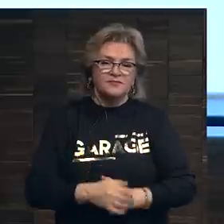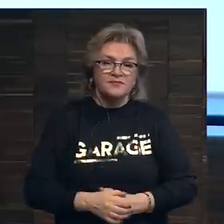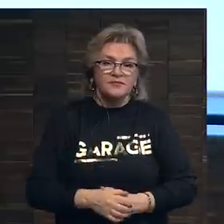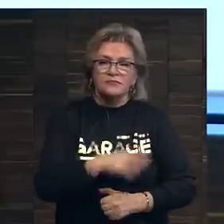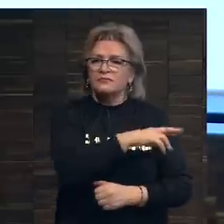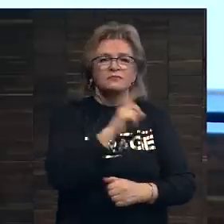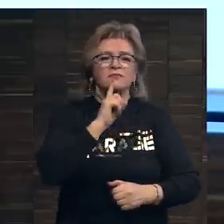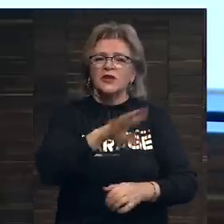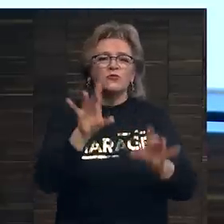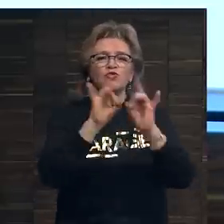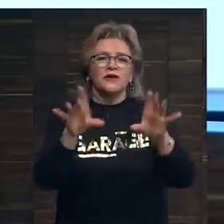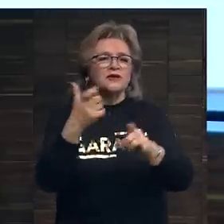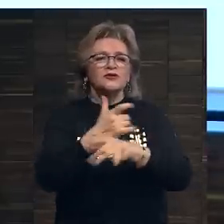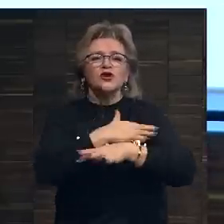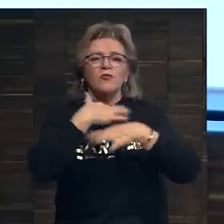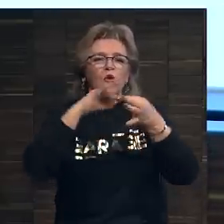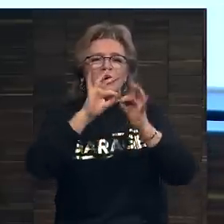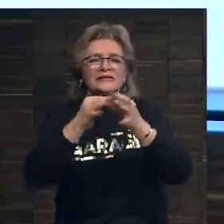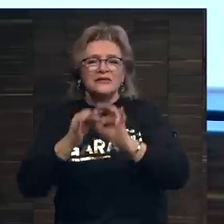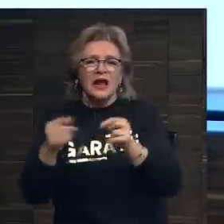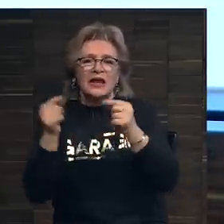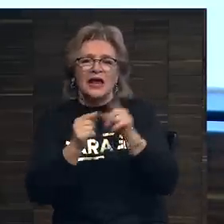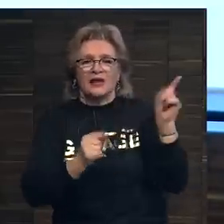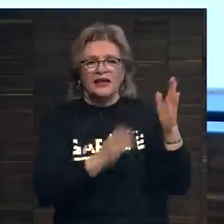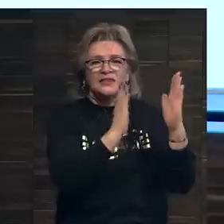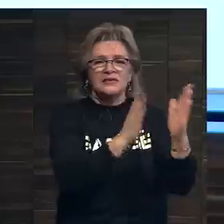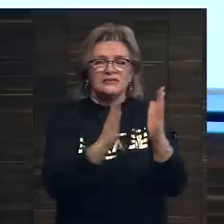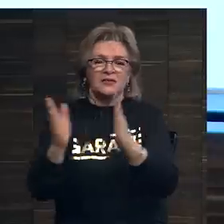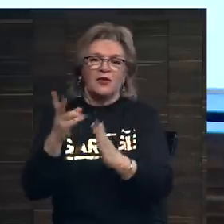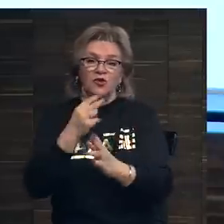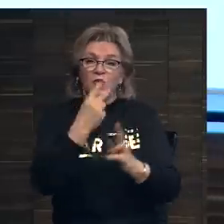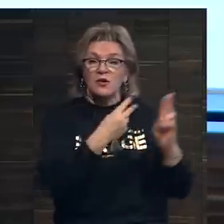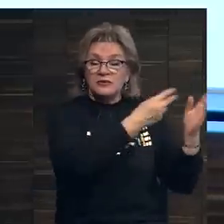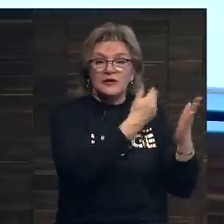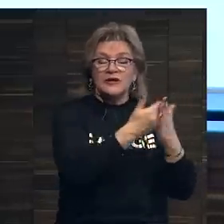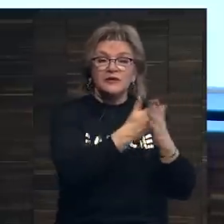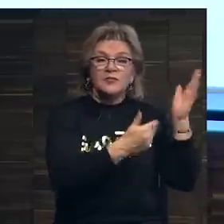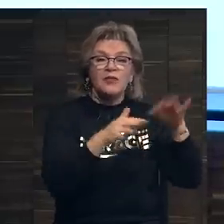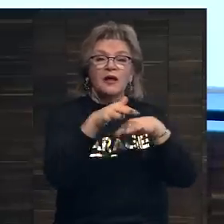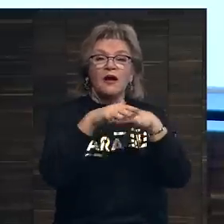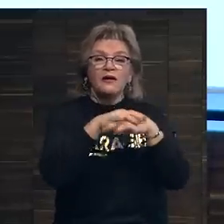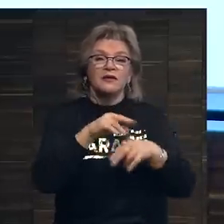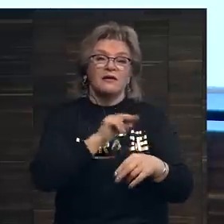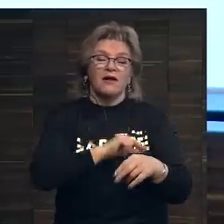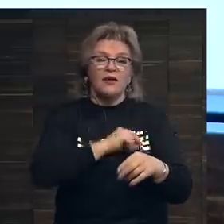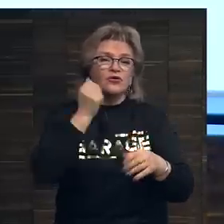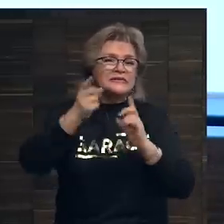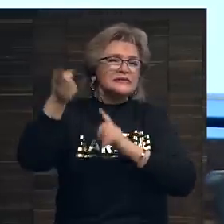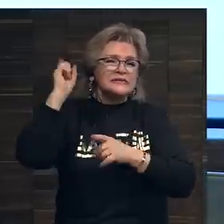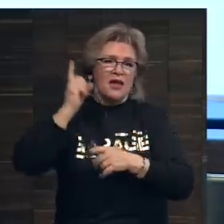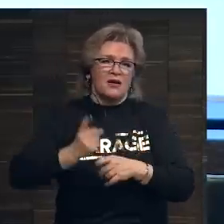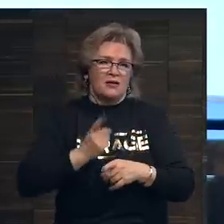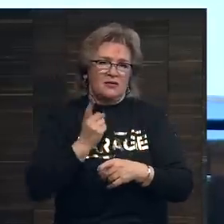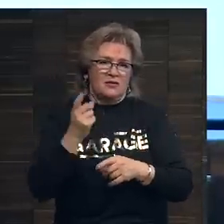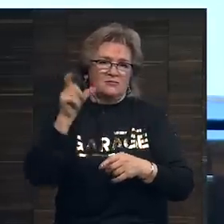Я не буду рассказывать слишком много деталей по конкретным сегментам, но посмотрите, например, рынок работ старых мастеров